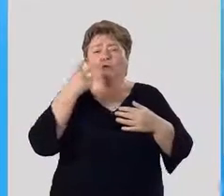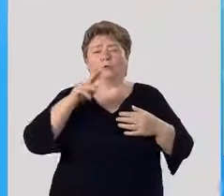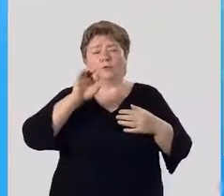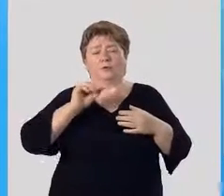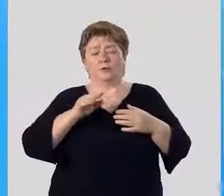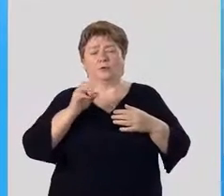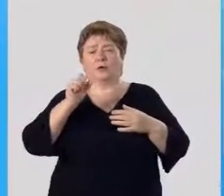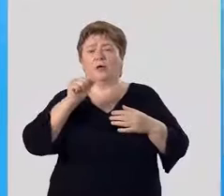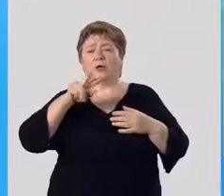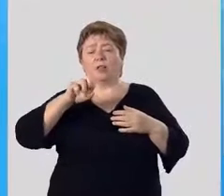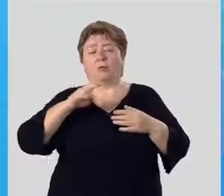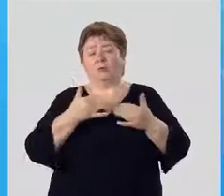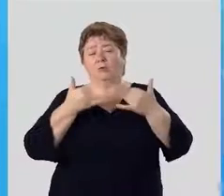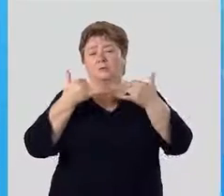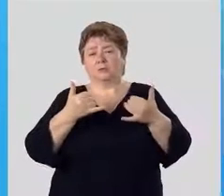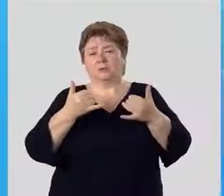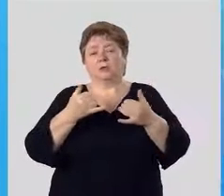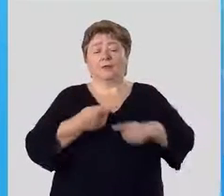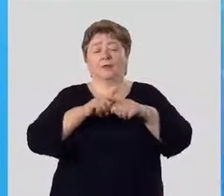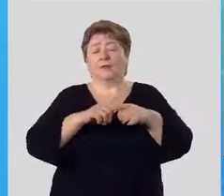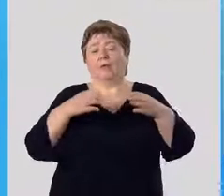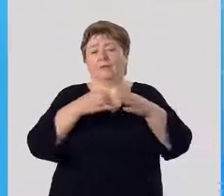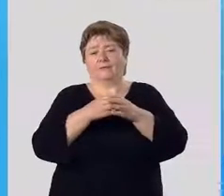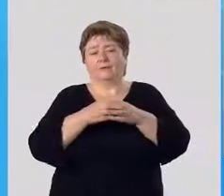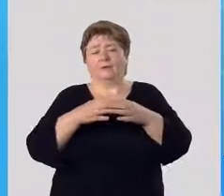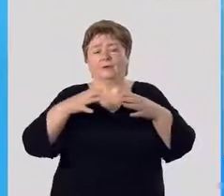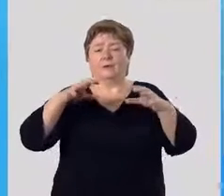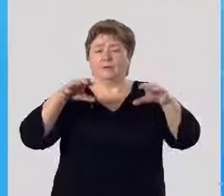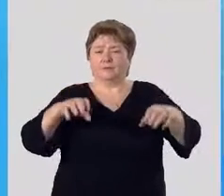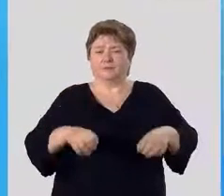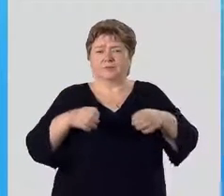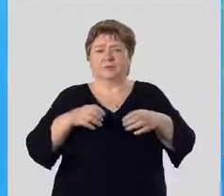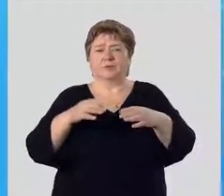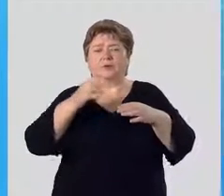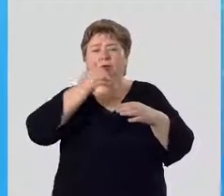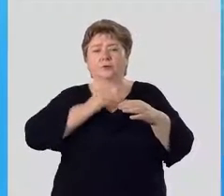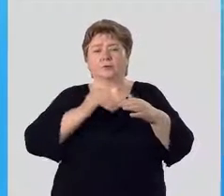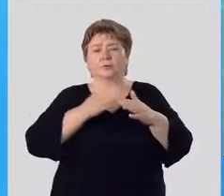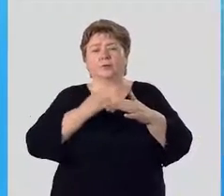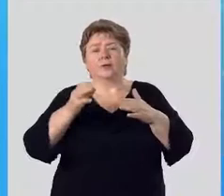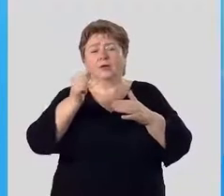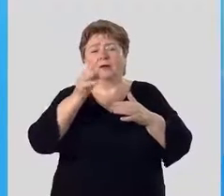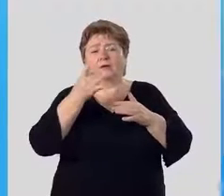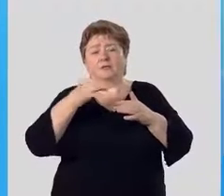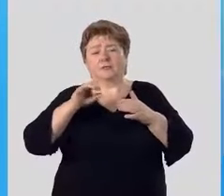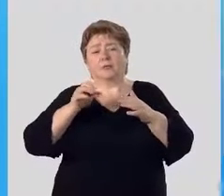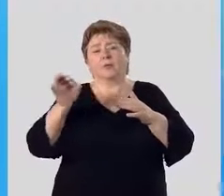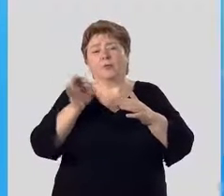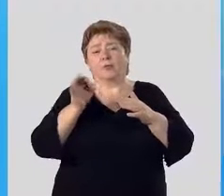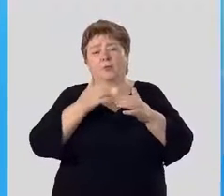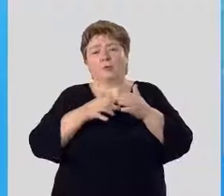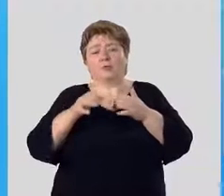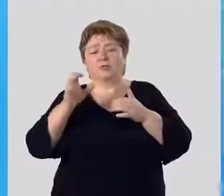лет. Алоэ настоящие. Этот вид освоился в южной половине Аравийского полуострова,